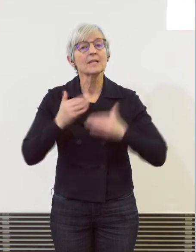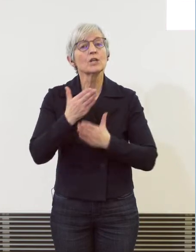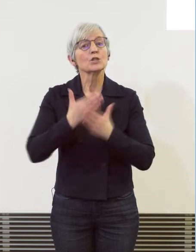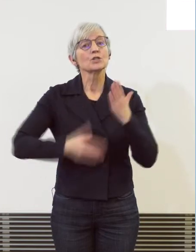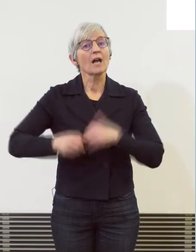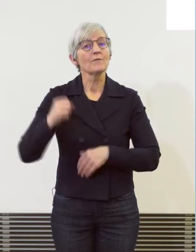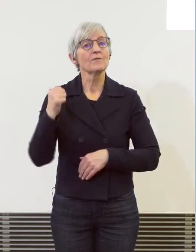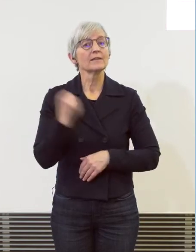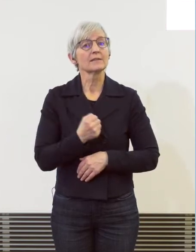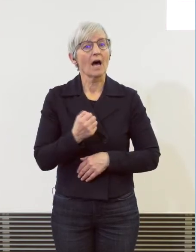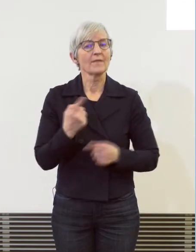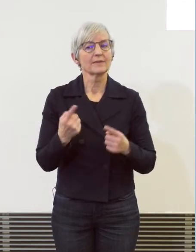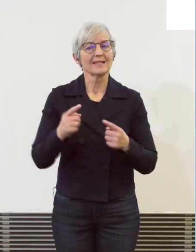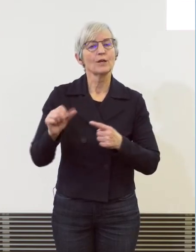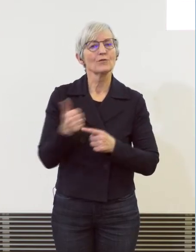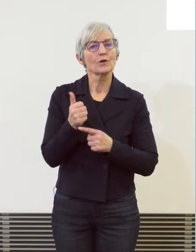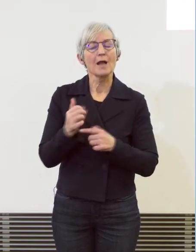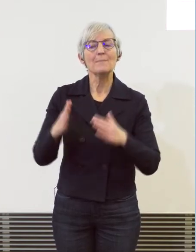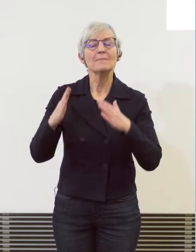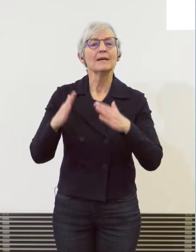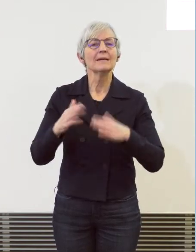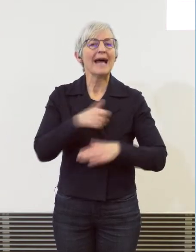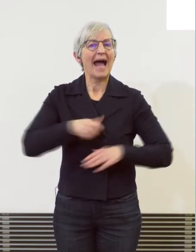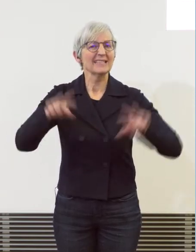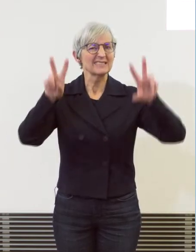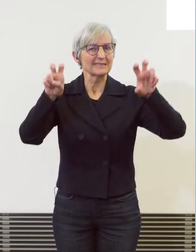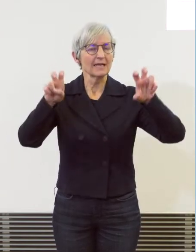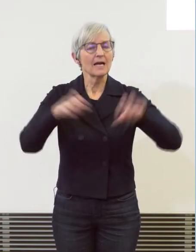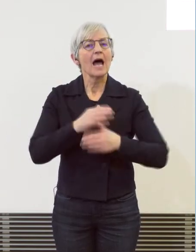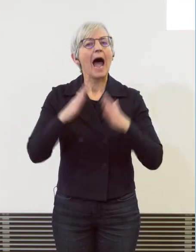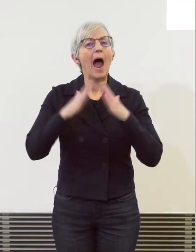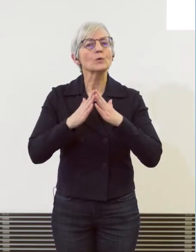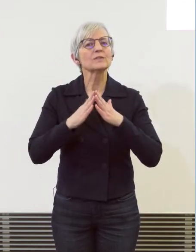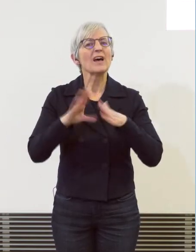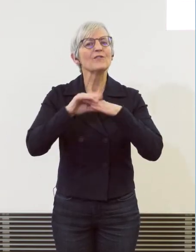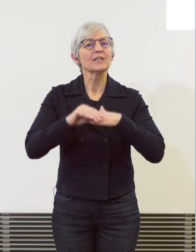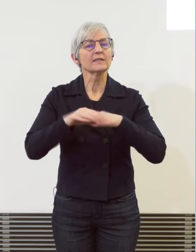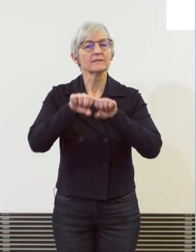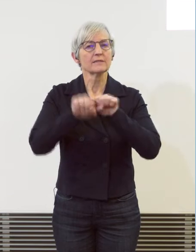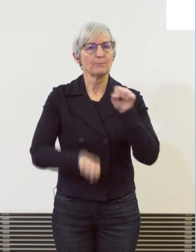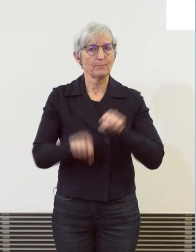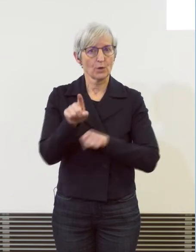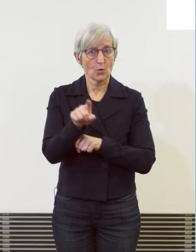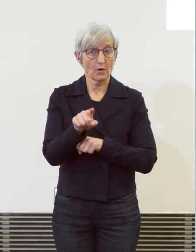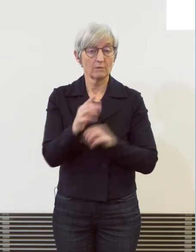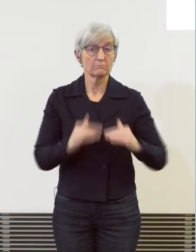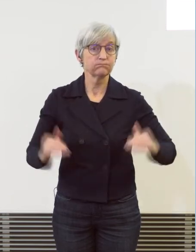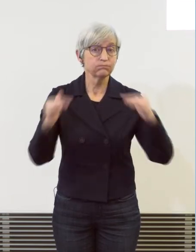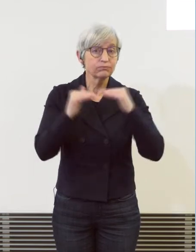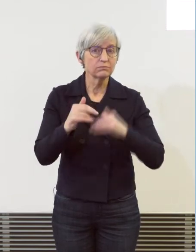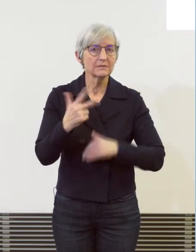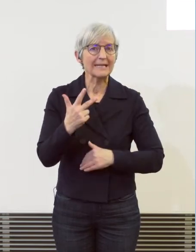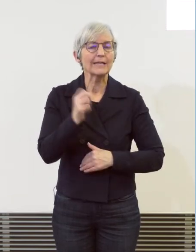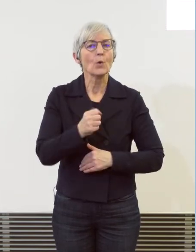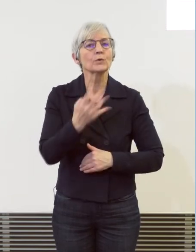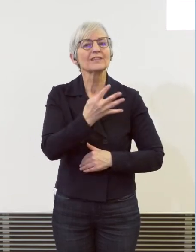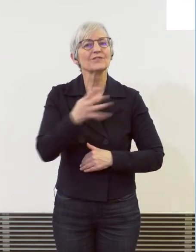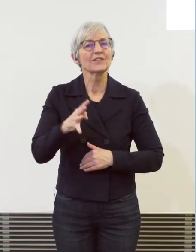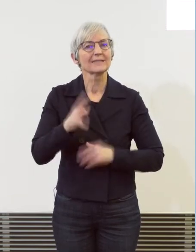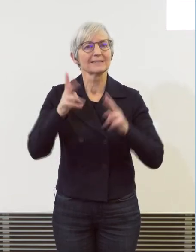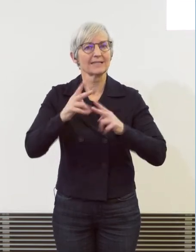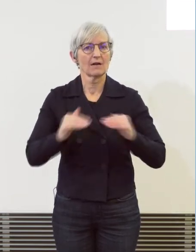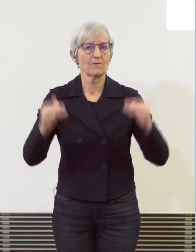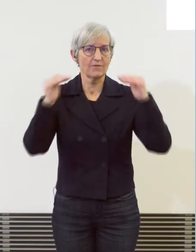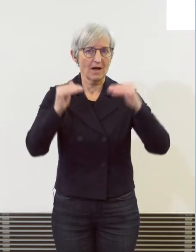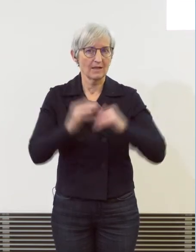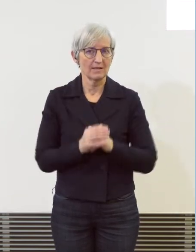beim Delikt Hausfriedensbruch zu finden. Dort haben wir ein Plus von 340 V. Das Delikt tritt sehr